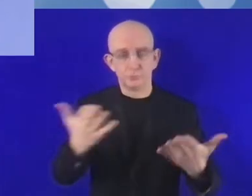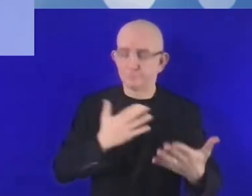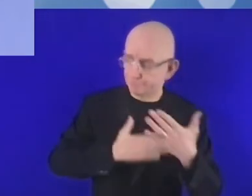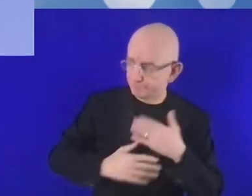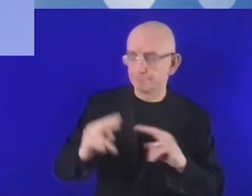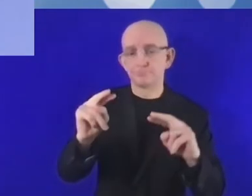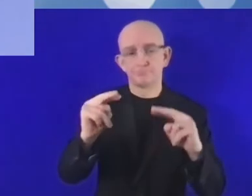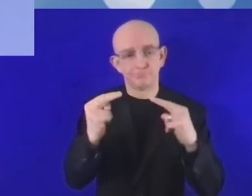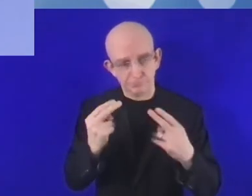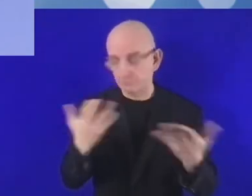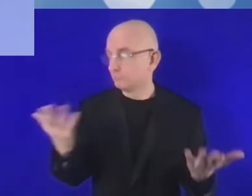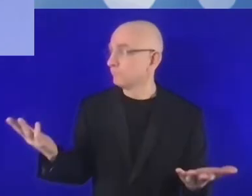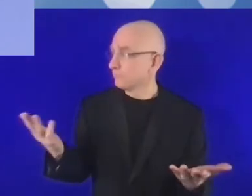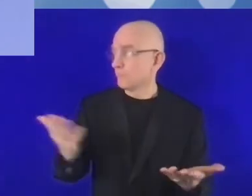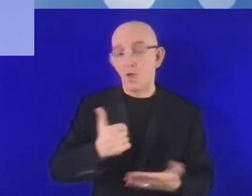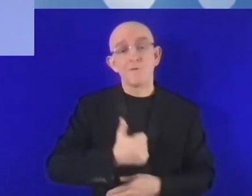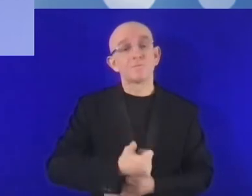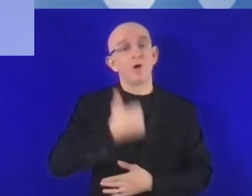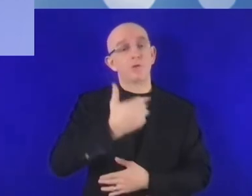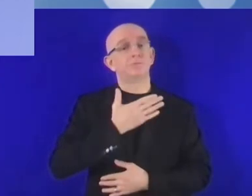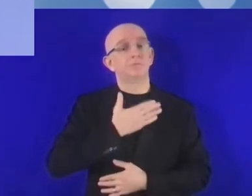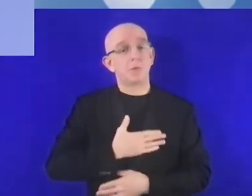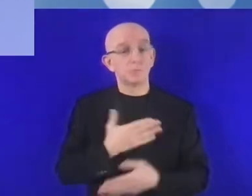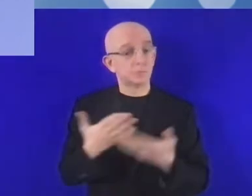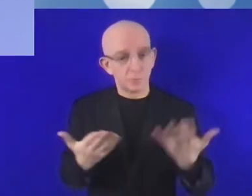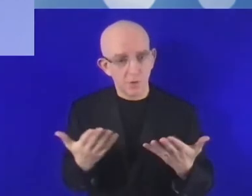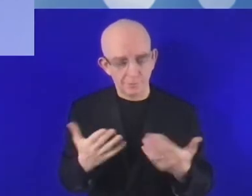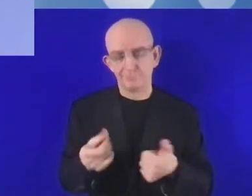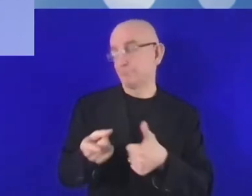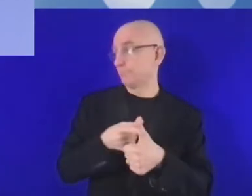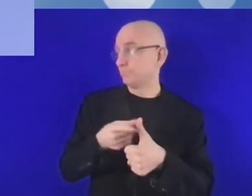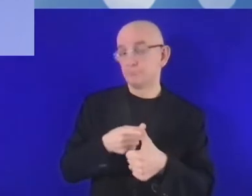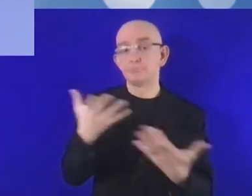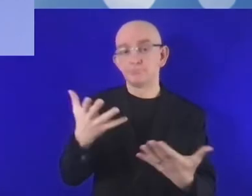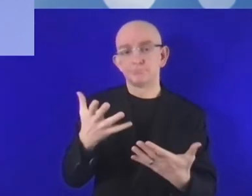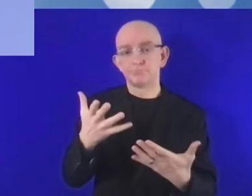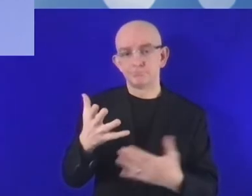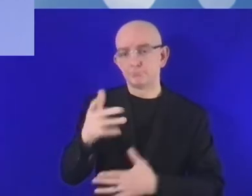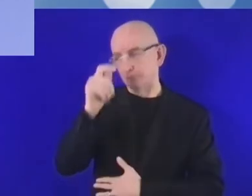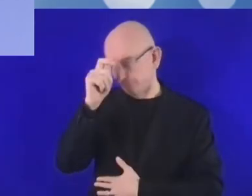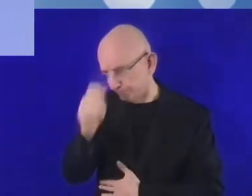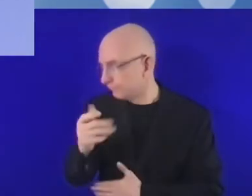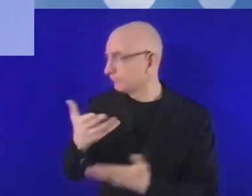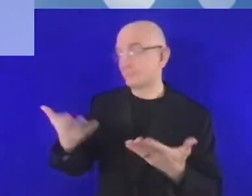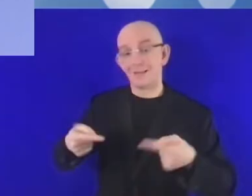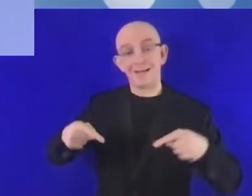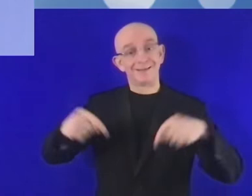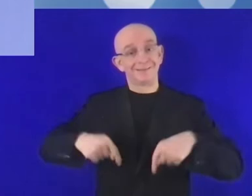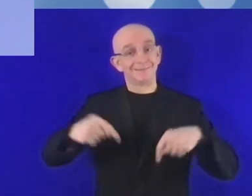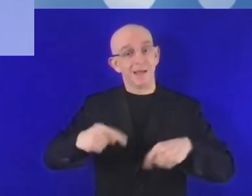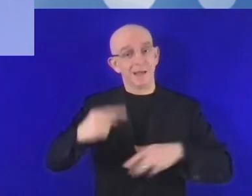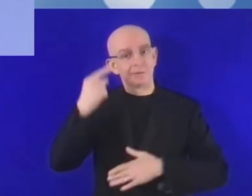Przede wszystkim musimy sobie powiedzieć, że to, co dzisiaj postrzegamy jako